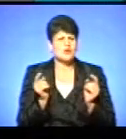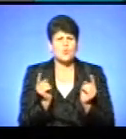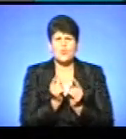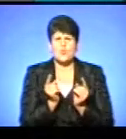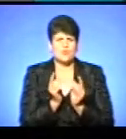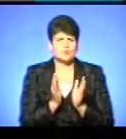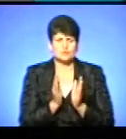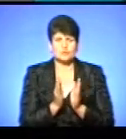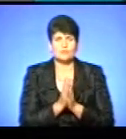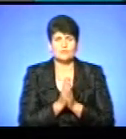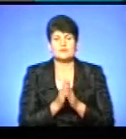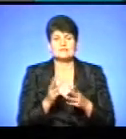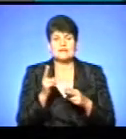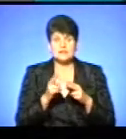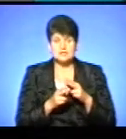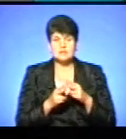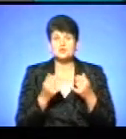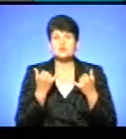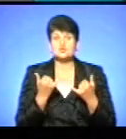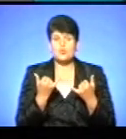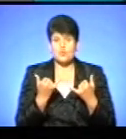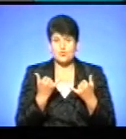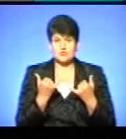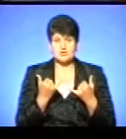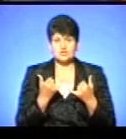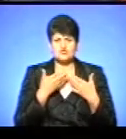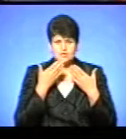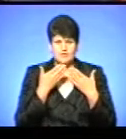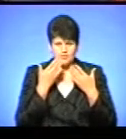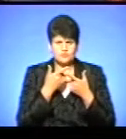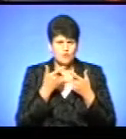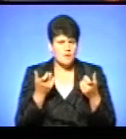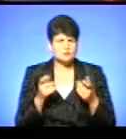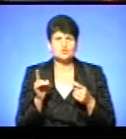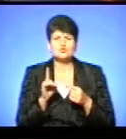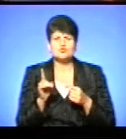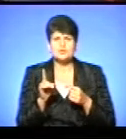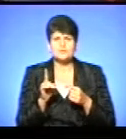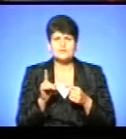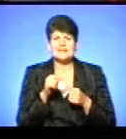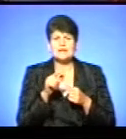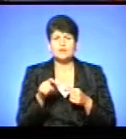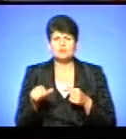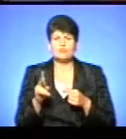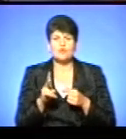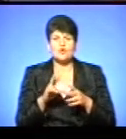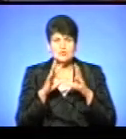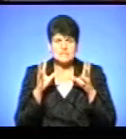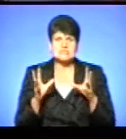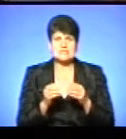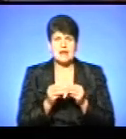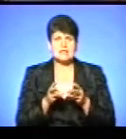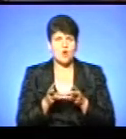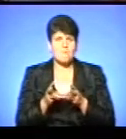вже показують, що треба закінчувати. Сьогодні ви читали таку інформацію, що ті люди, в кого загальне